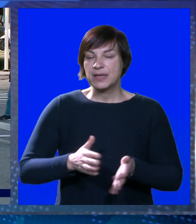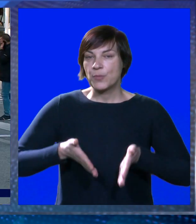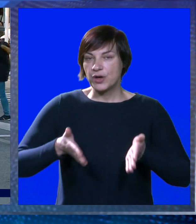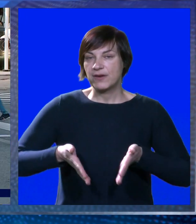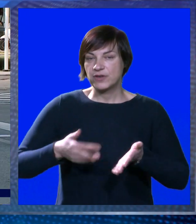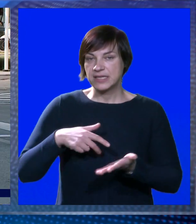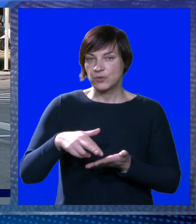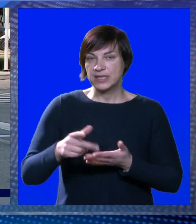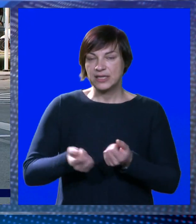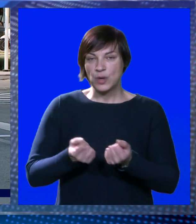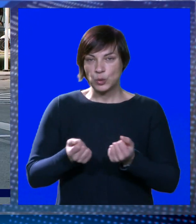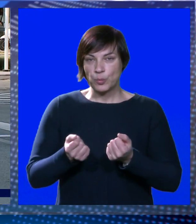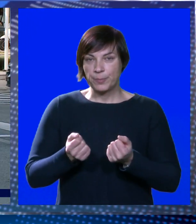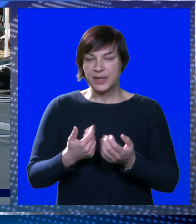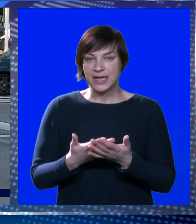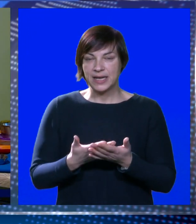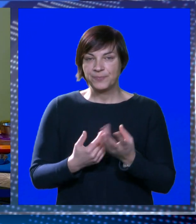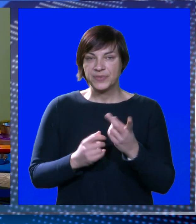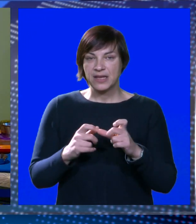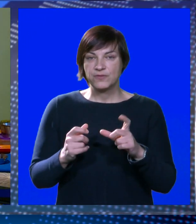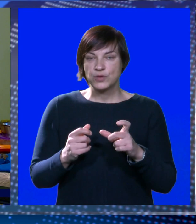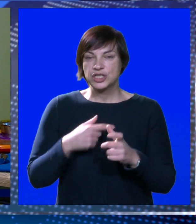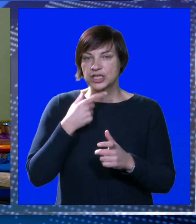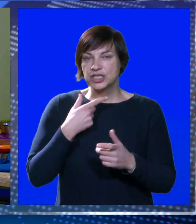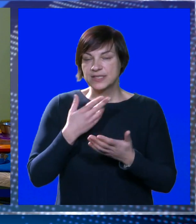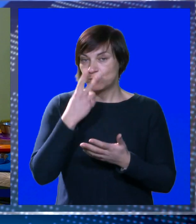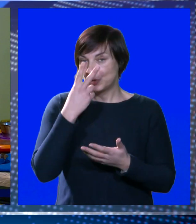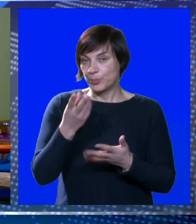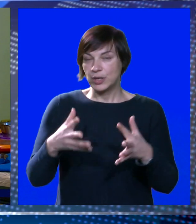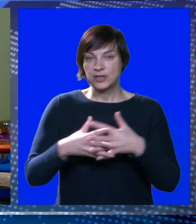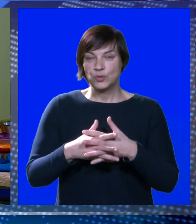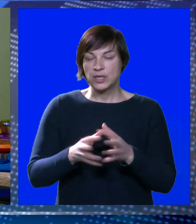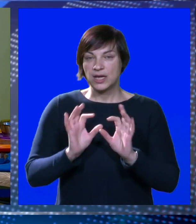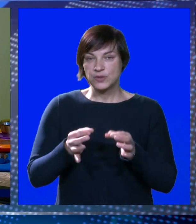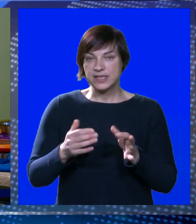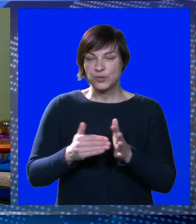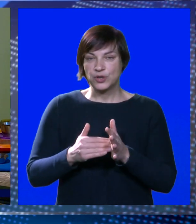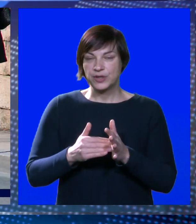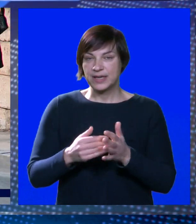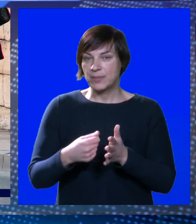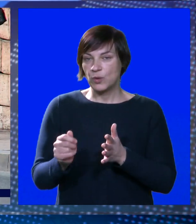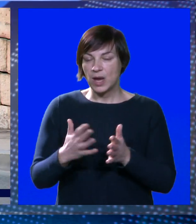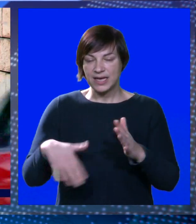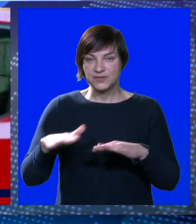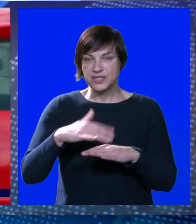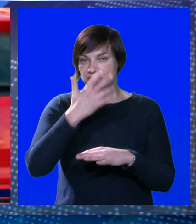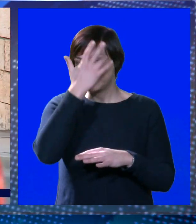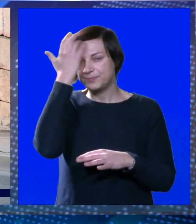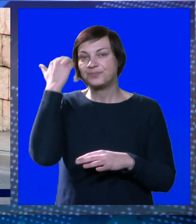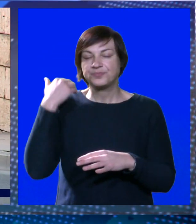voziti trakom kuda idu i automobili. Vučić kaže kako bi se u tom pogledu u gradu sasvim sigurno trebalo ulagati više.